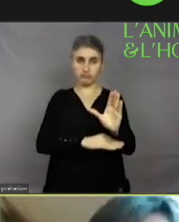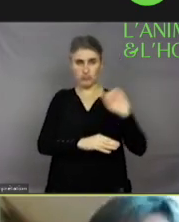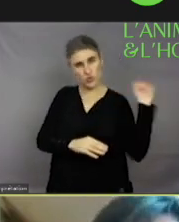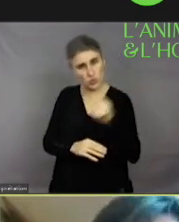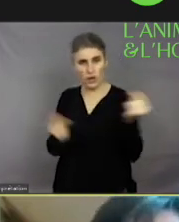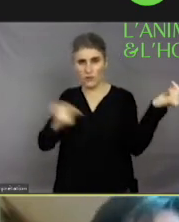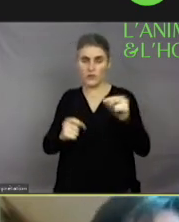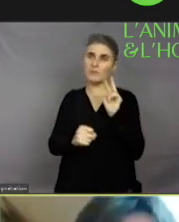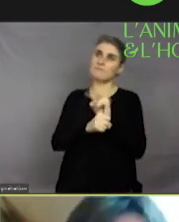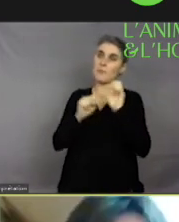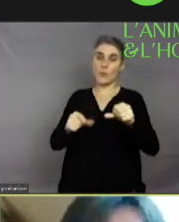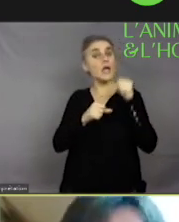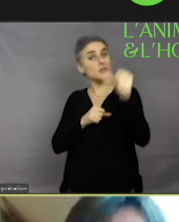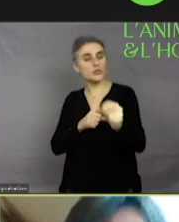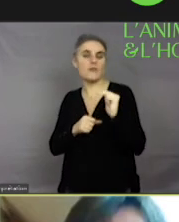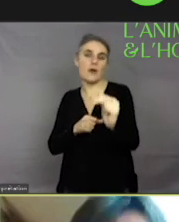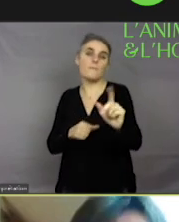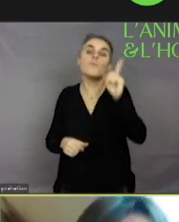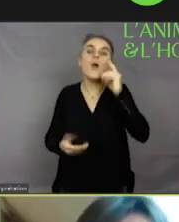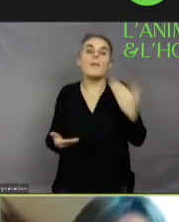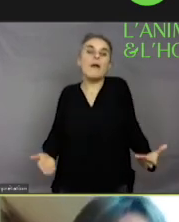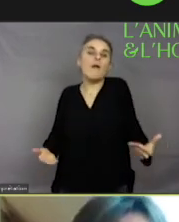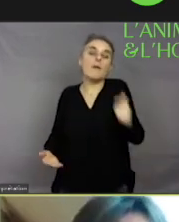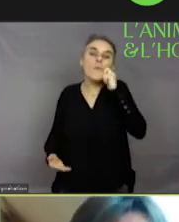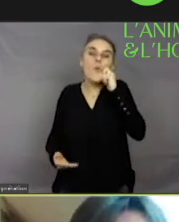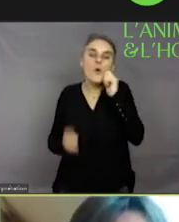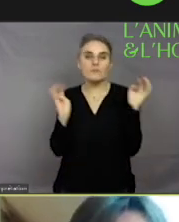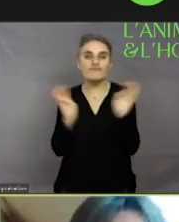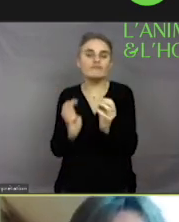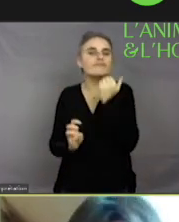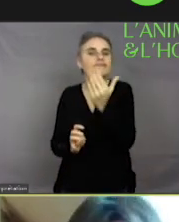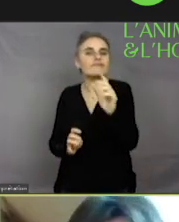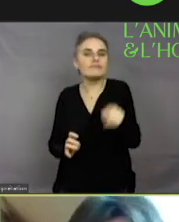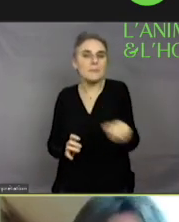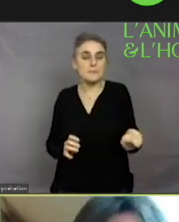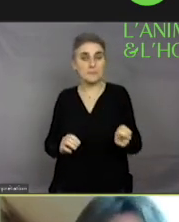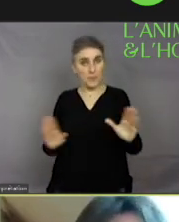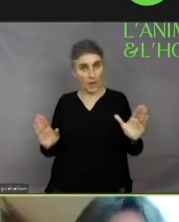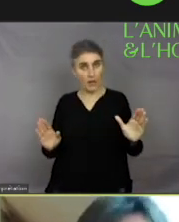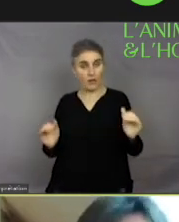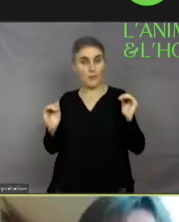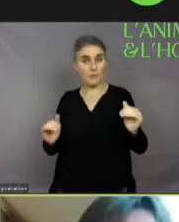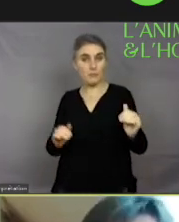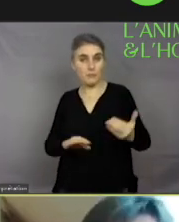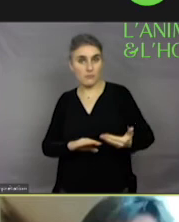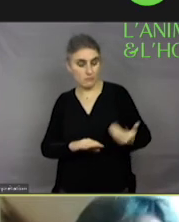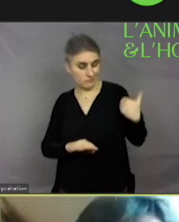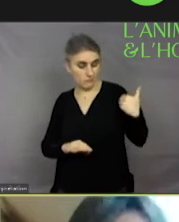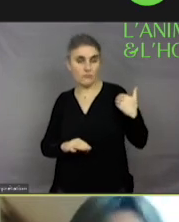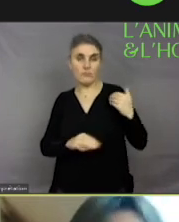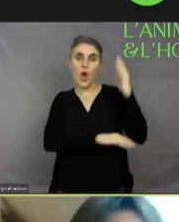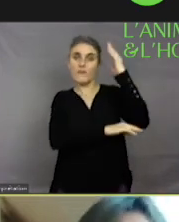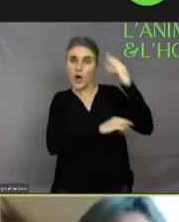en distanciel, puisque nous ne pouvons plus nous rencontrer actuellement, mais nous avions engagé des cycles de